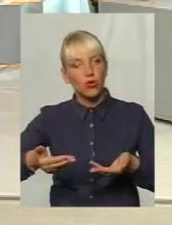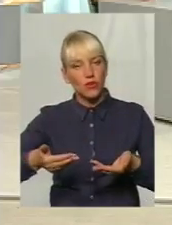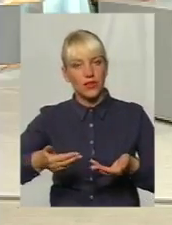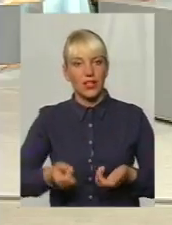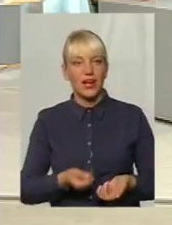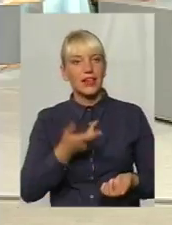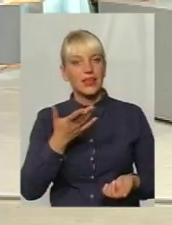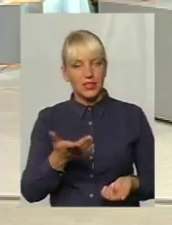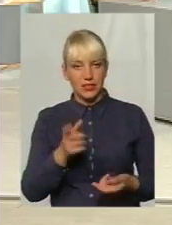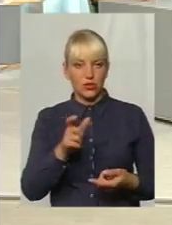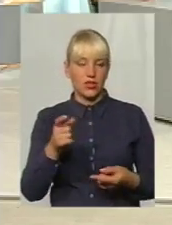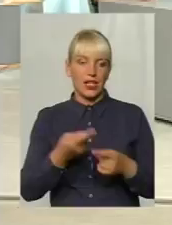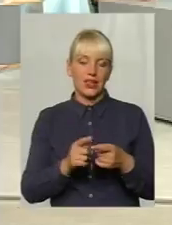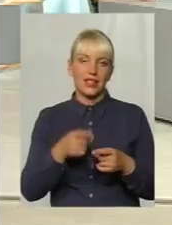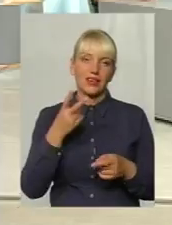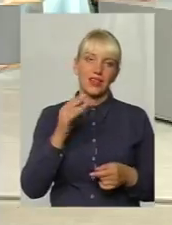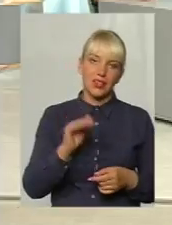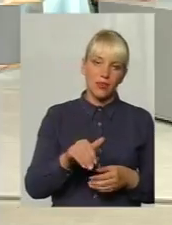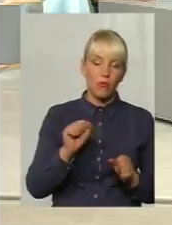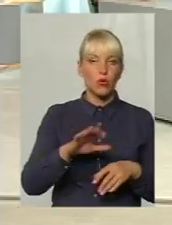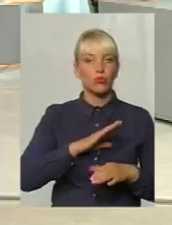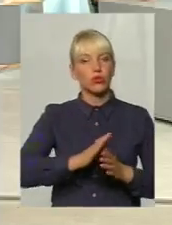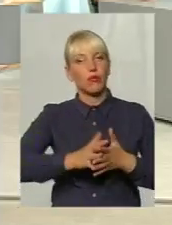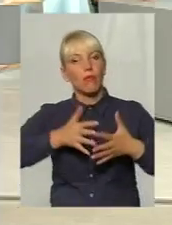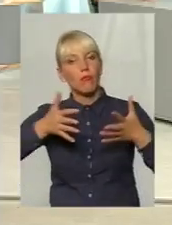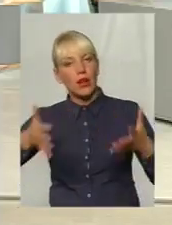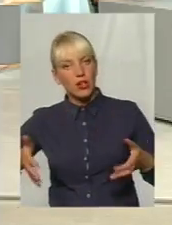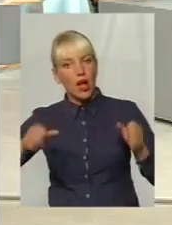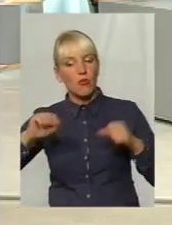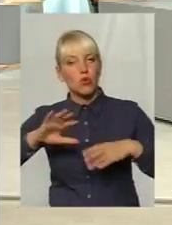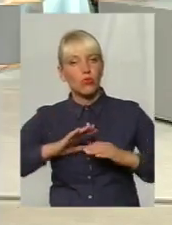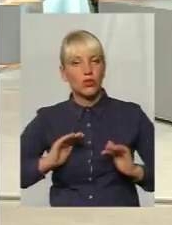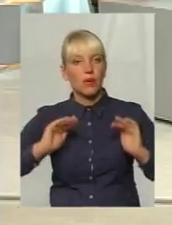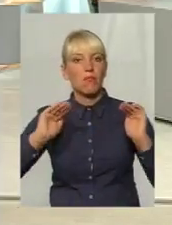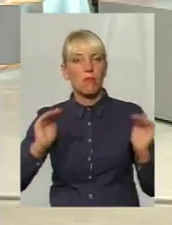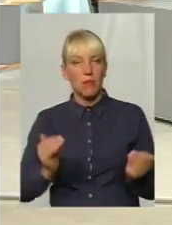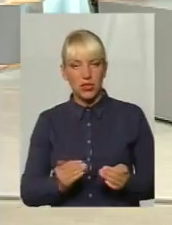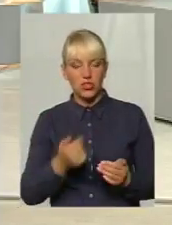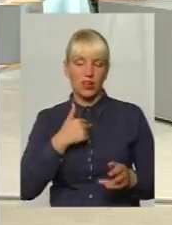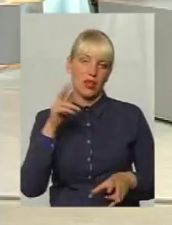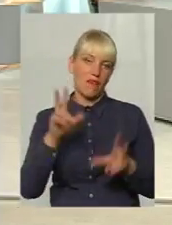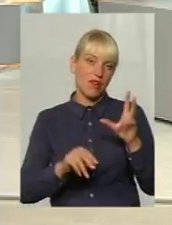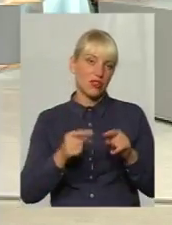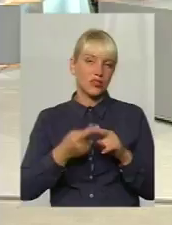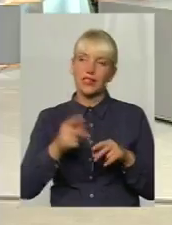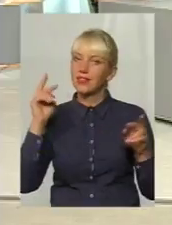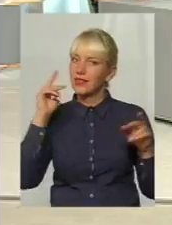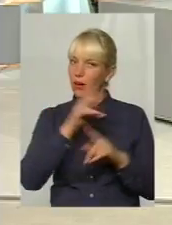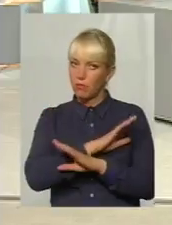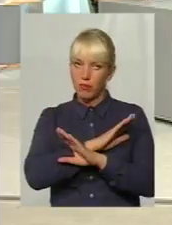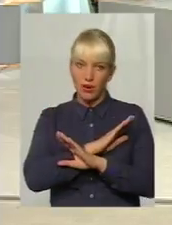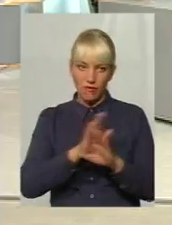Тобто може бути і більше, може бути і менше. Я вважаю, що це неправильно. Тому що